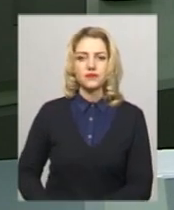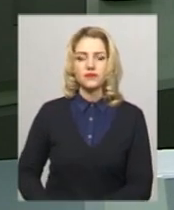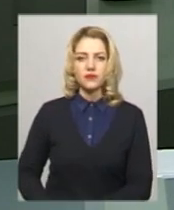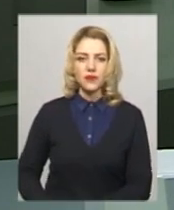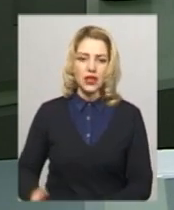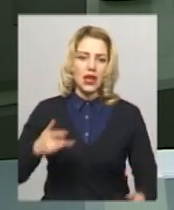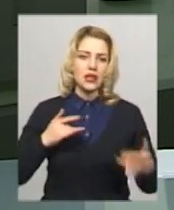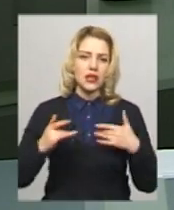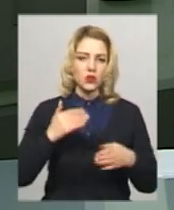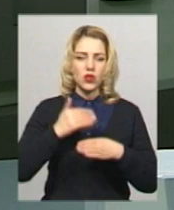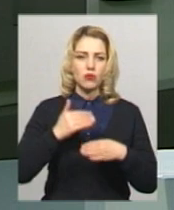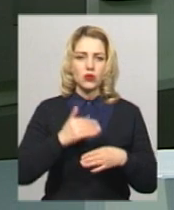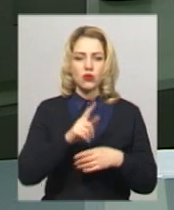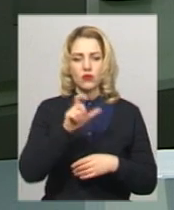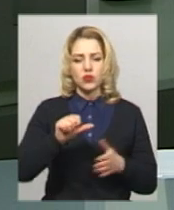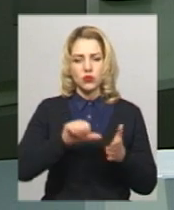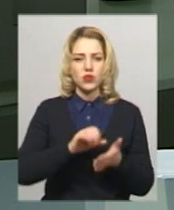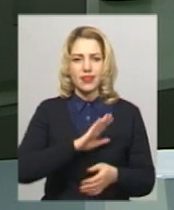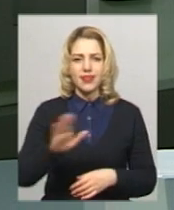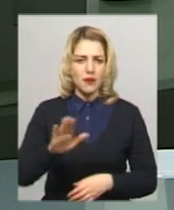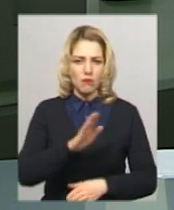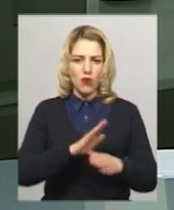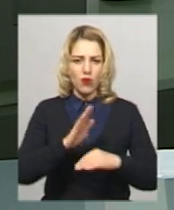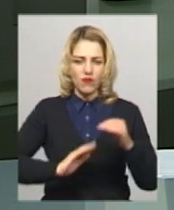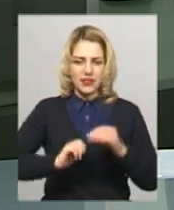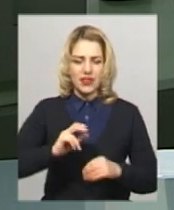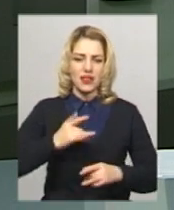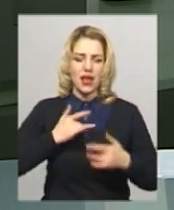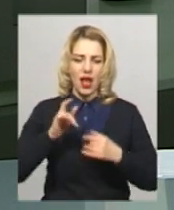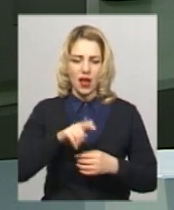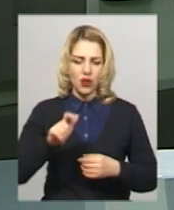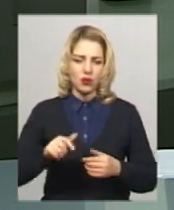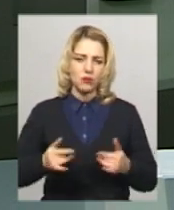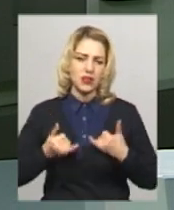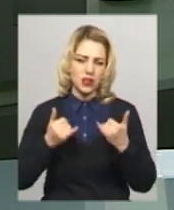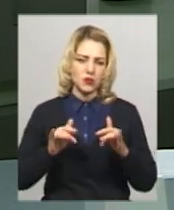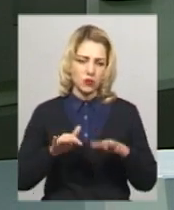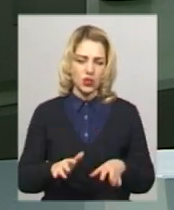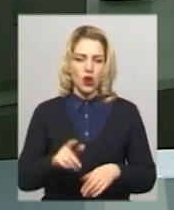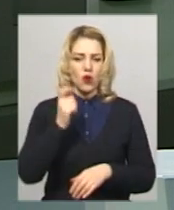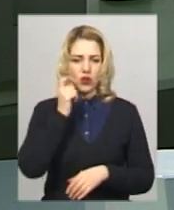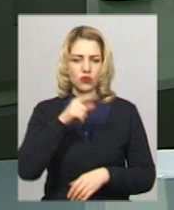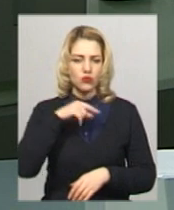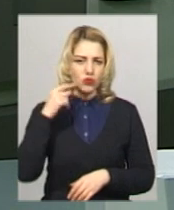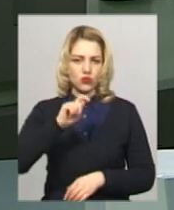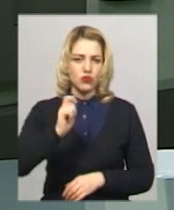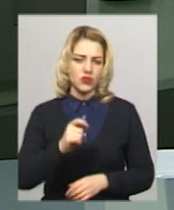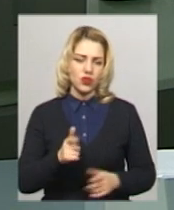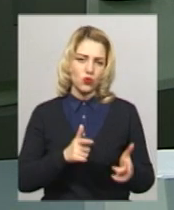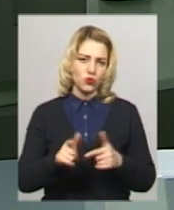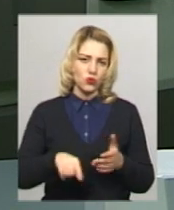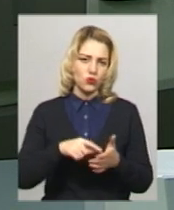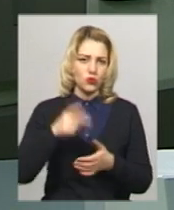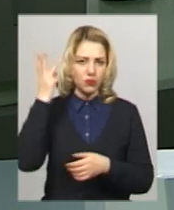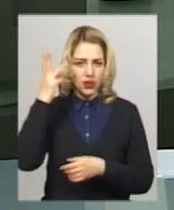Театральну постановку за участю непрофесійних акторів, присвячене подіям російсько-української війни, готують у Хмельницькому.